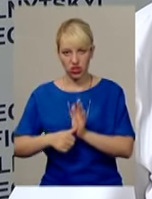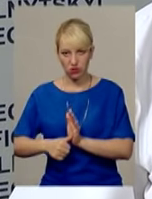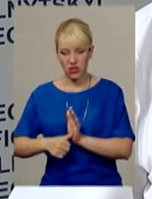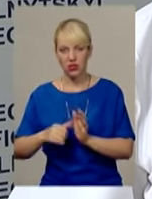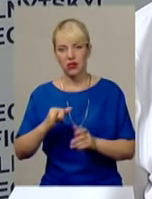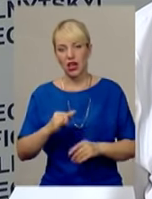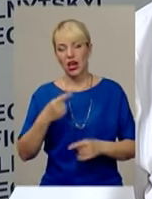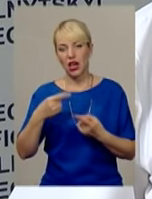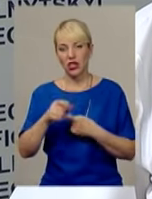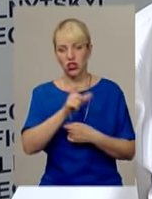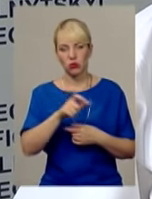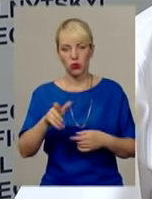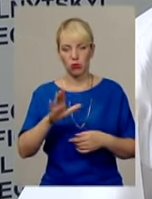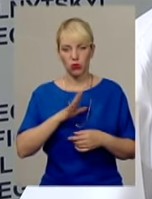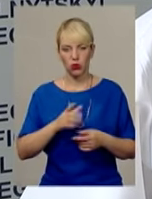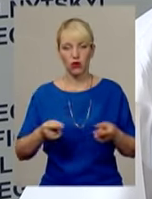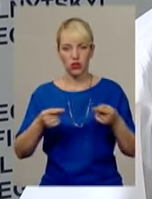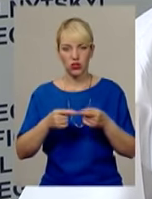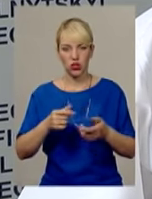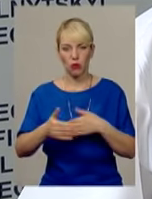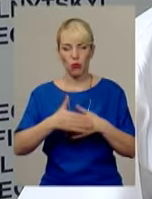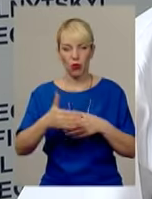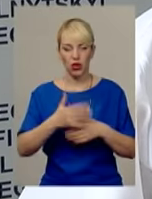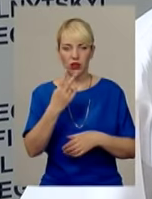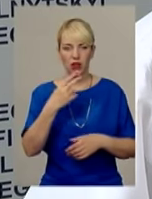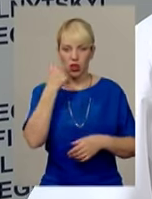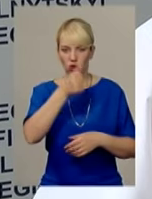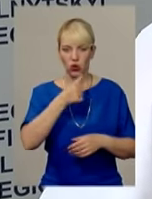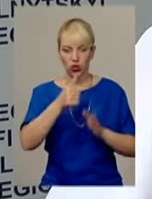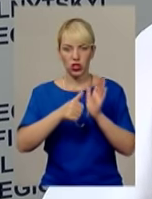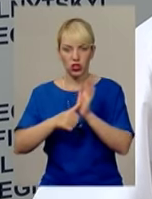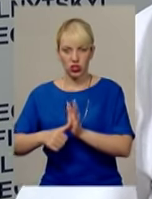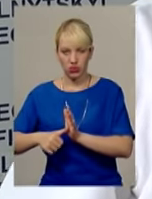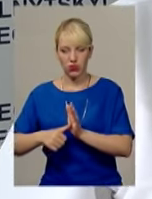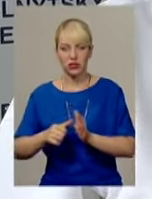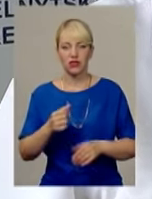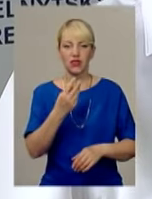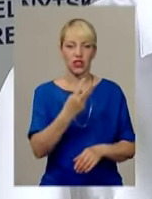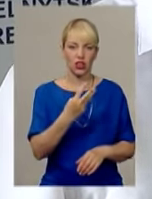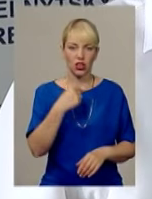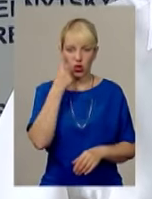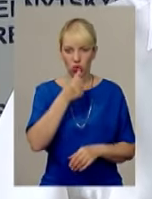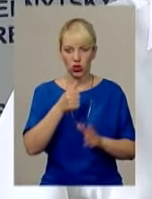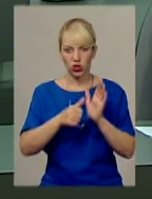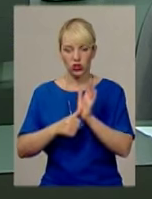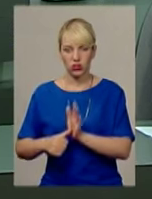особам було визначено покарання від 2 років і 6 місяців до 3 років і 6 місяців.